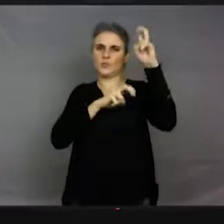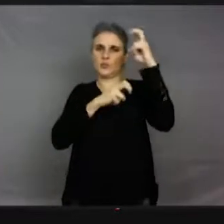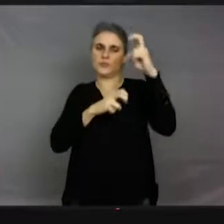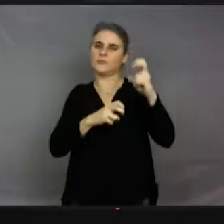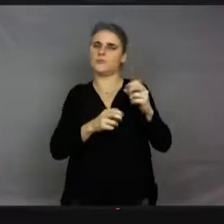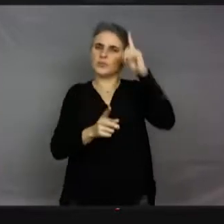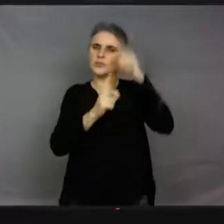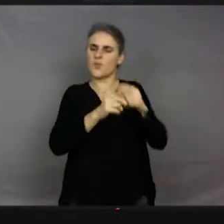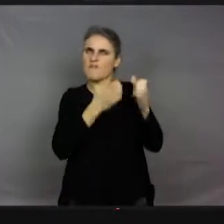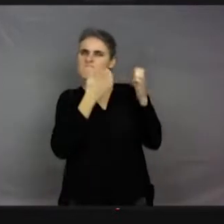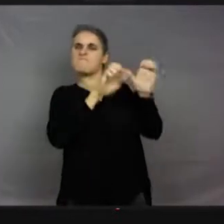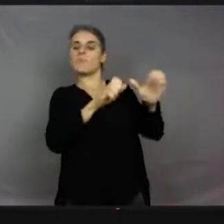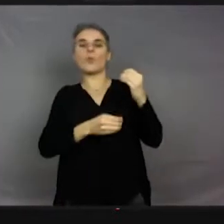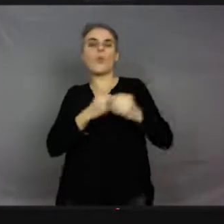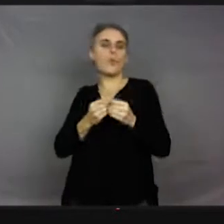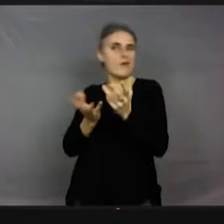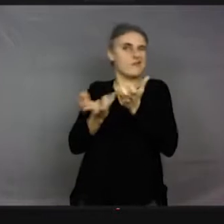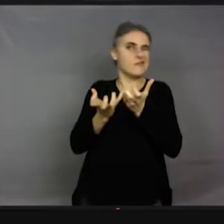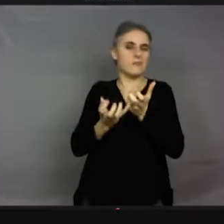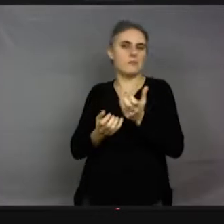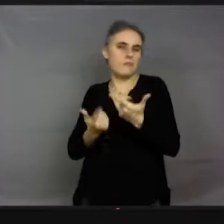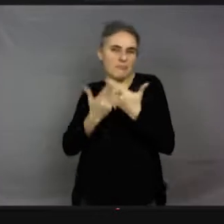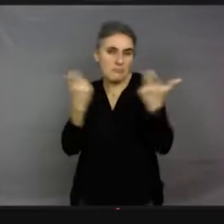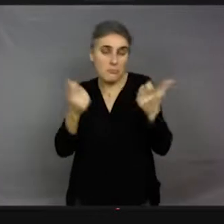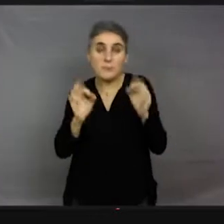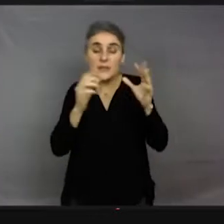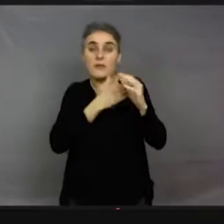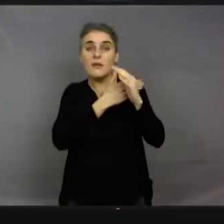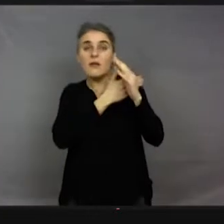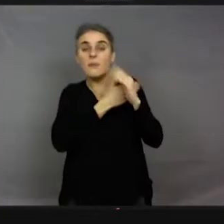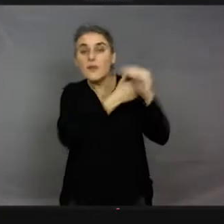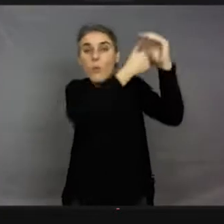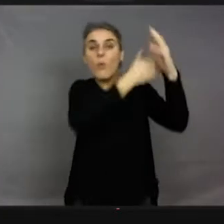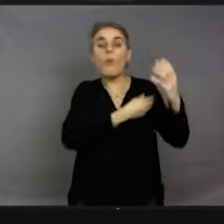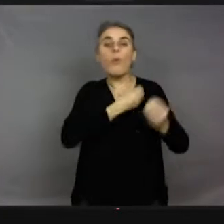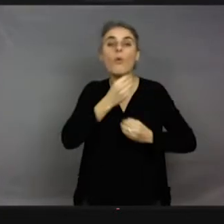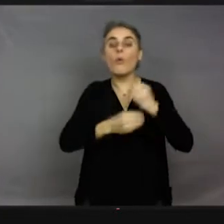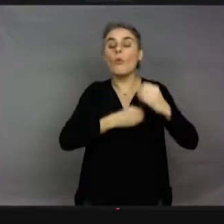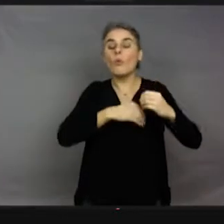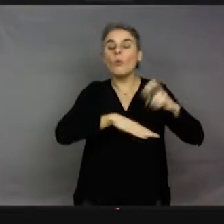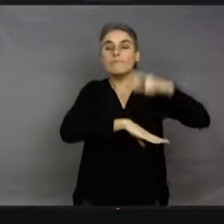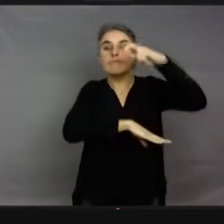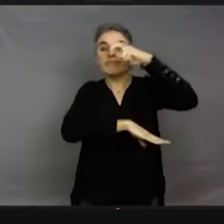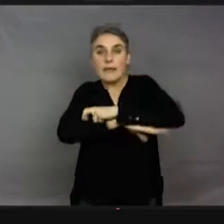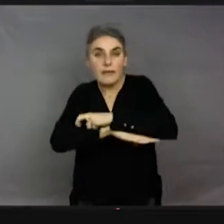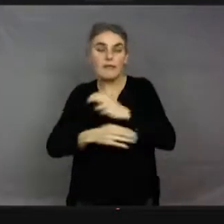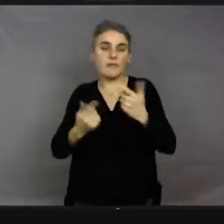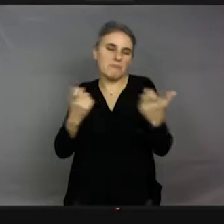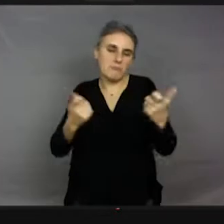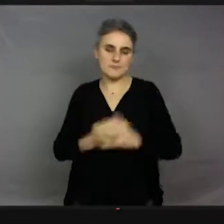séduire. Mais c'est comme le papillon, quoi, en fait. Comme le papillon, comme un criquet, comme une sautrelle. beaucoup, quoi. Ils parlent beaucoup. Ils se parlent.